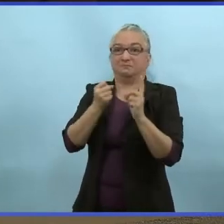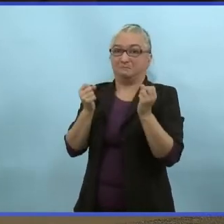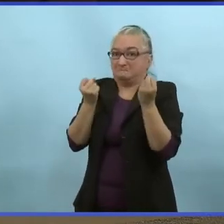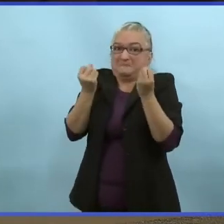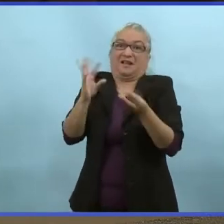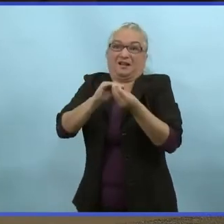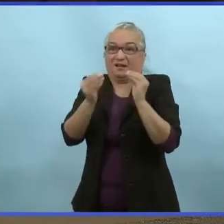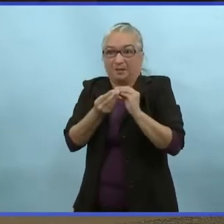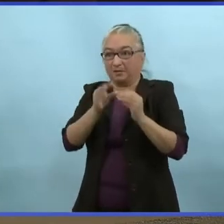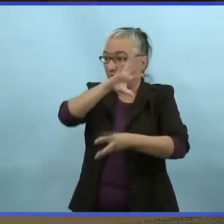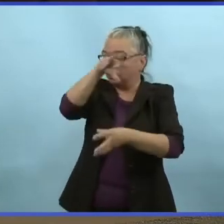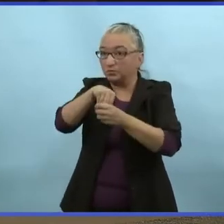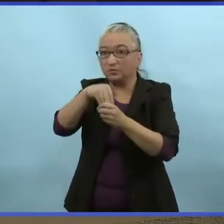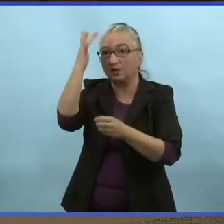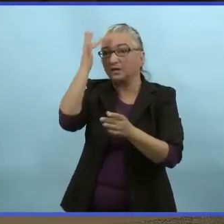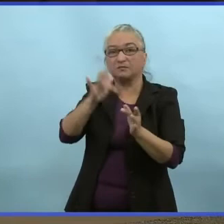'ils avaient vu une douzaine de cas en fin de semaine.